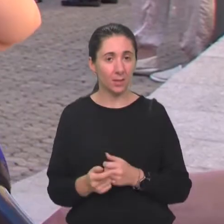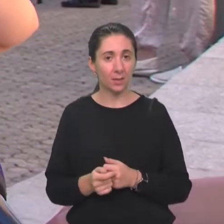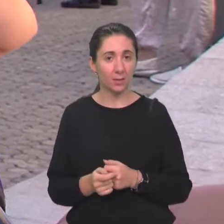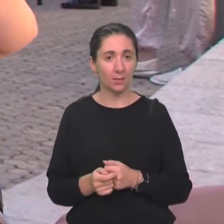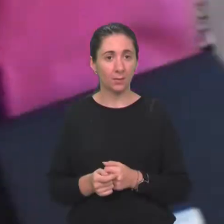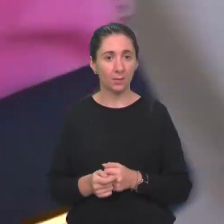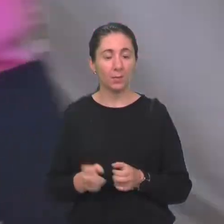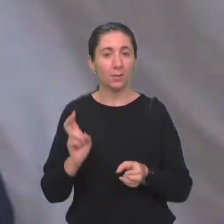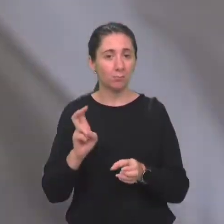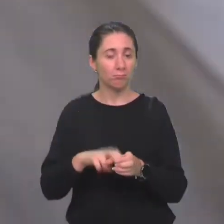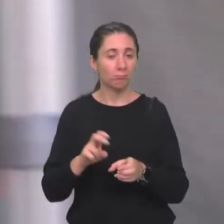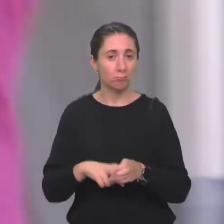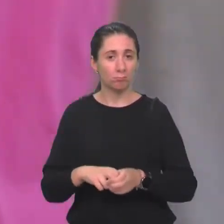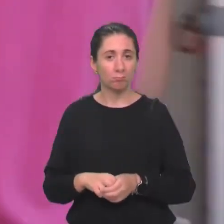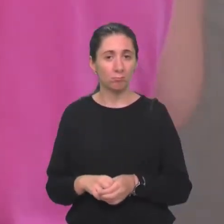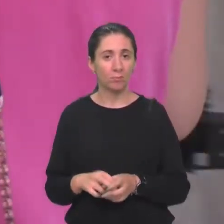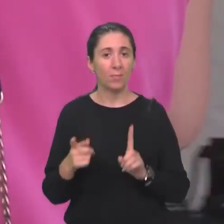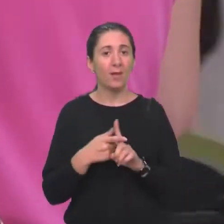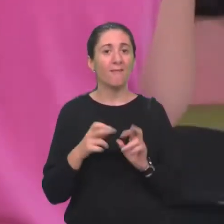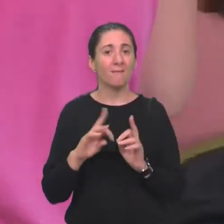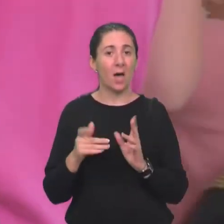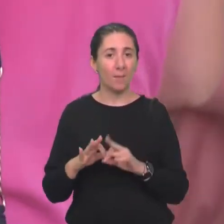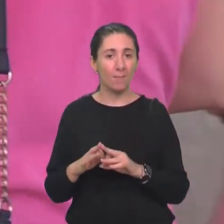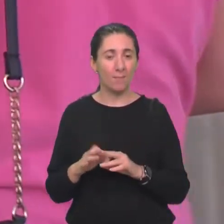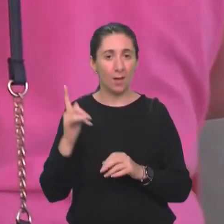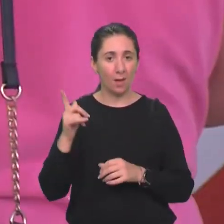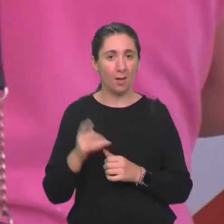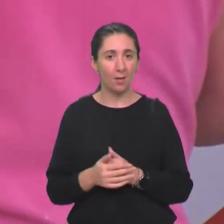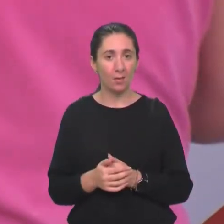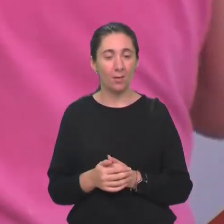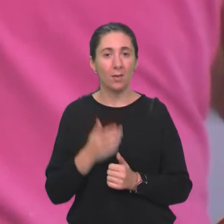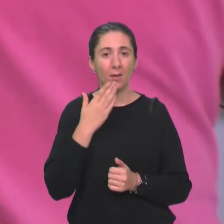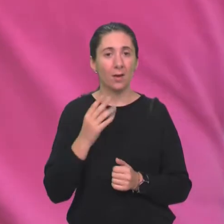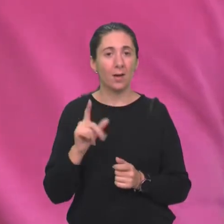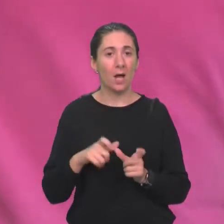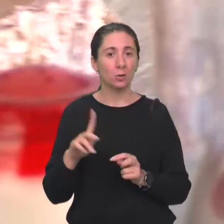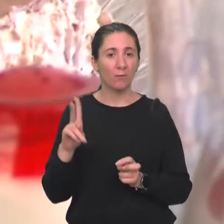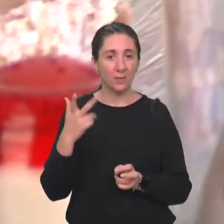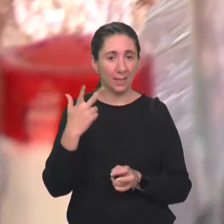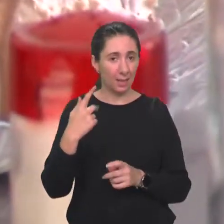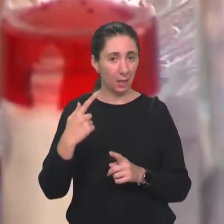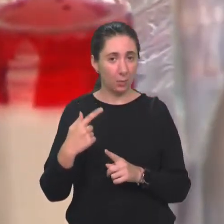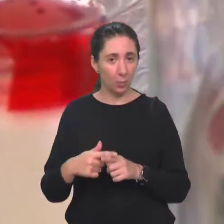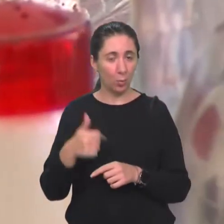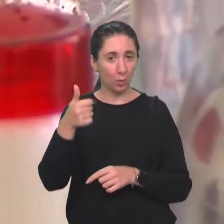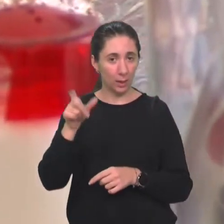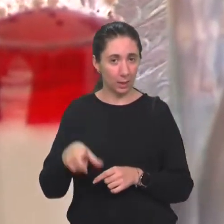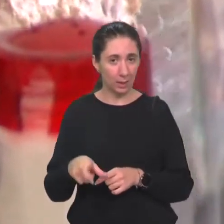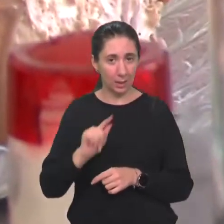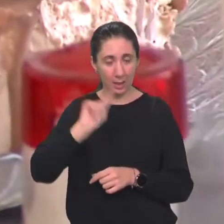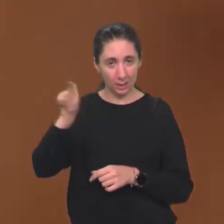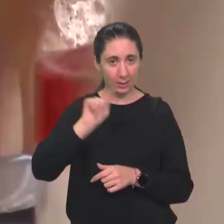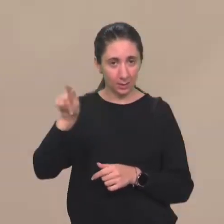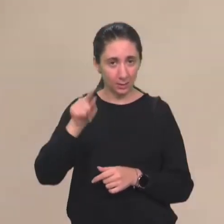znači na inkluzivnoj padmi u Hrad. to već si tri puta, tjedna idem